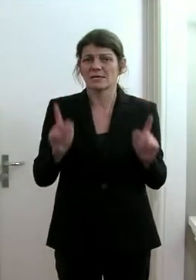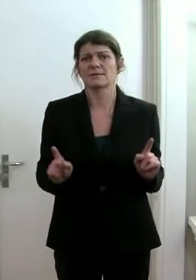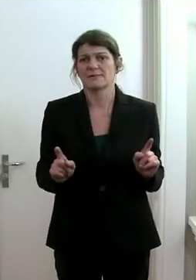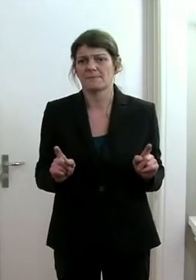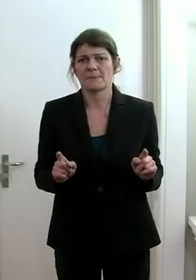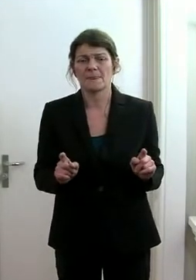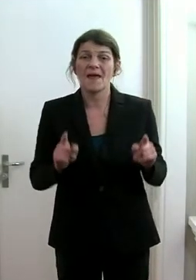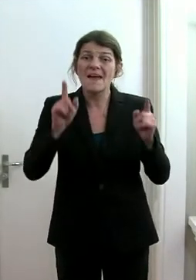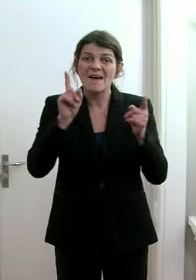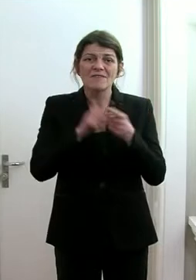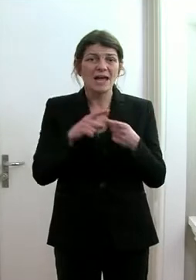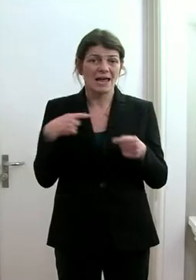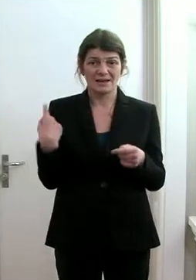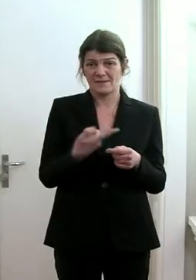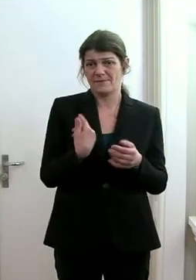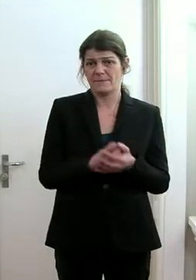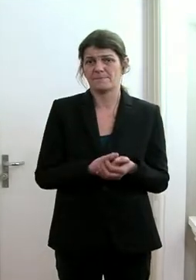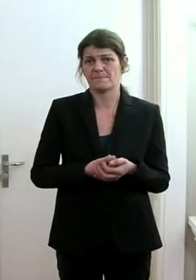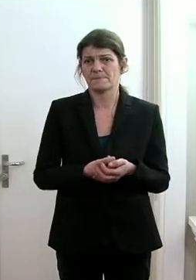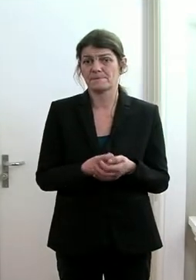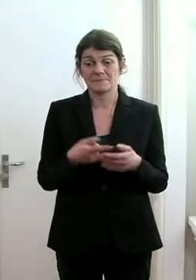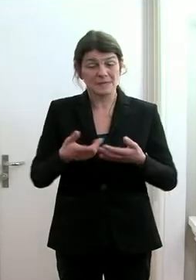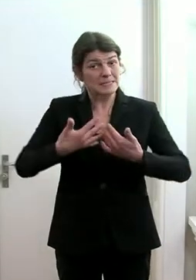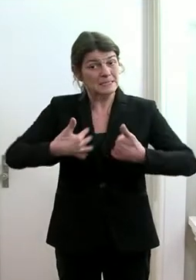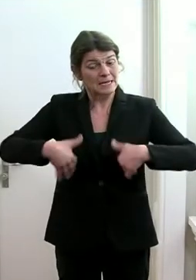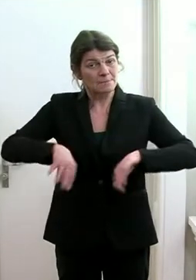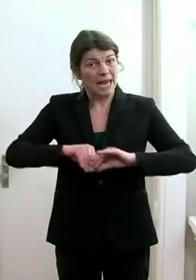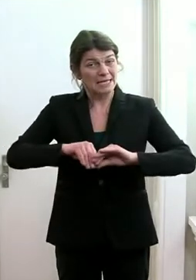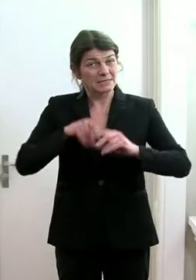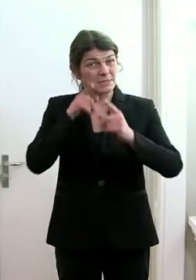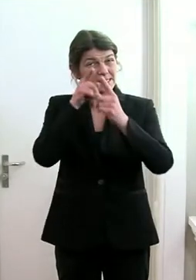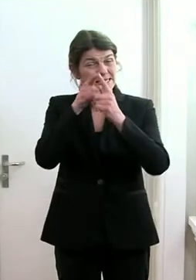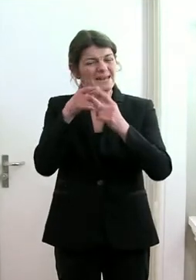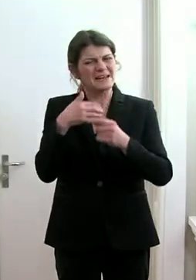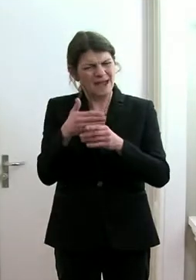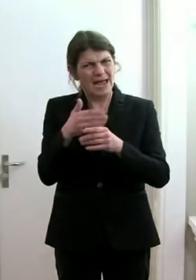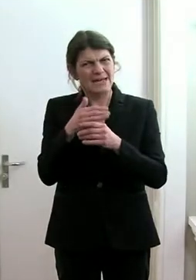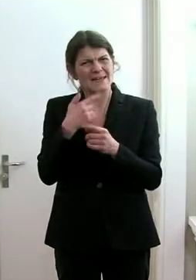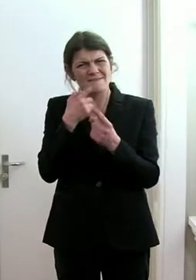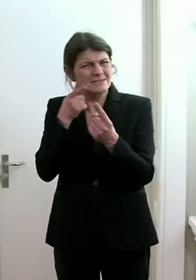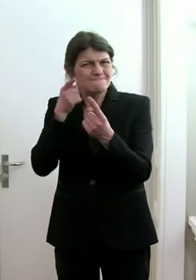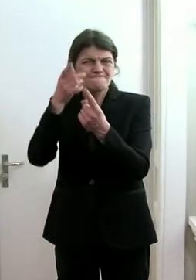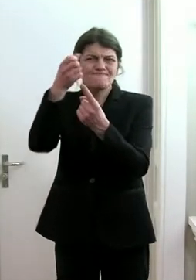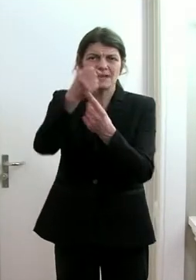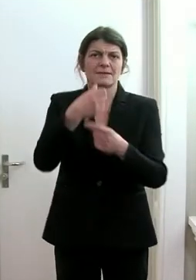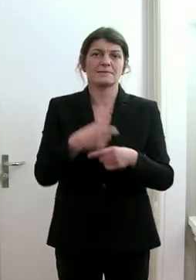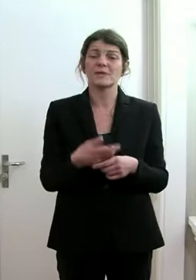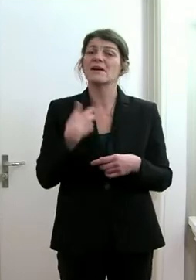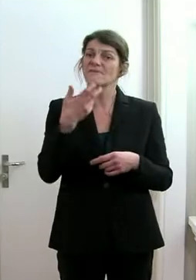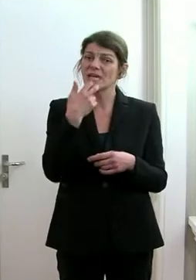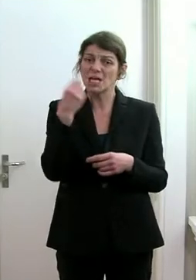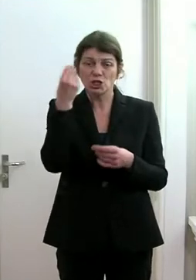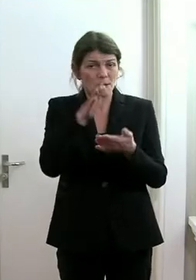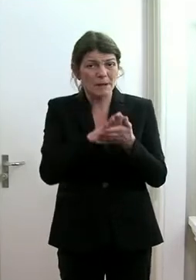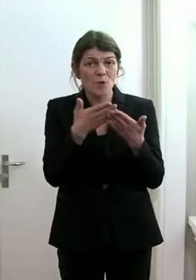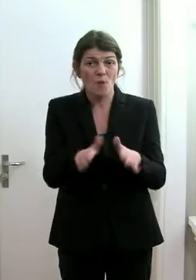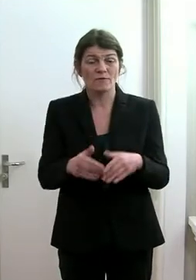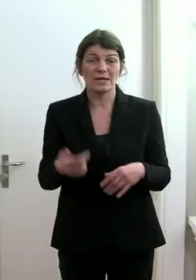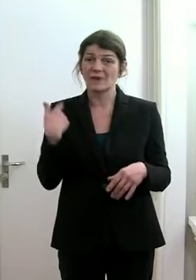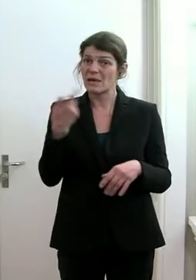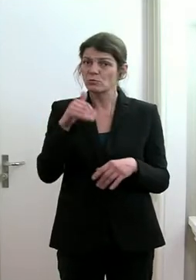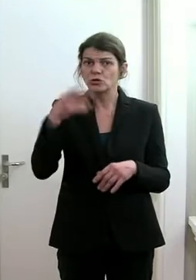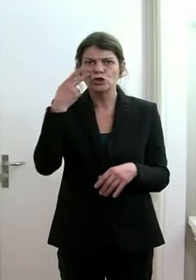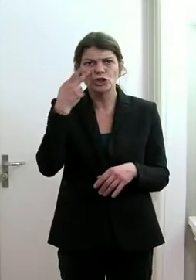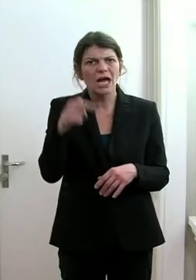wenn wir jetzt das gemeinsame Ziel weiterverfolgen, dass wir die Schulen offen halten, dass wir schauen, wo